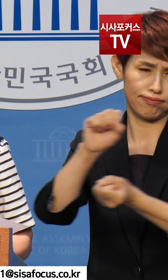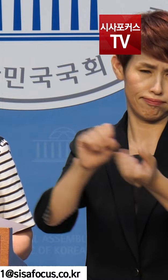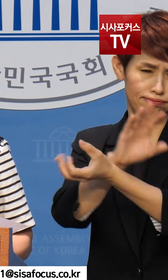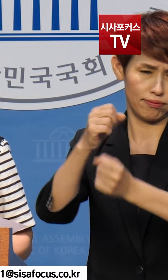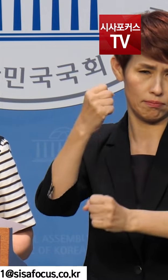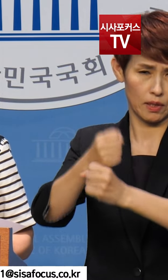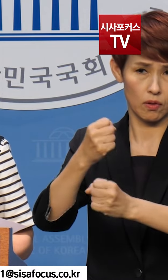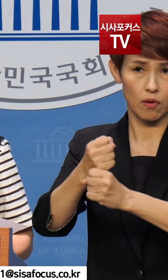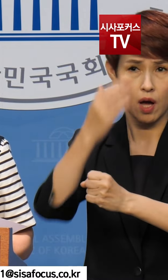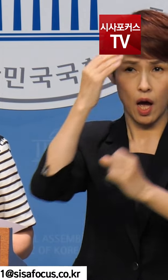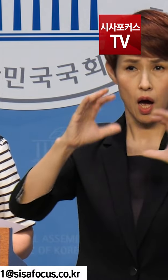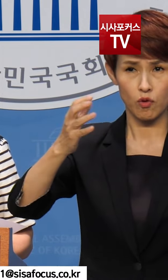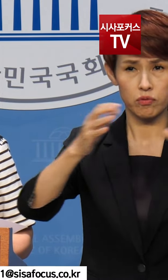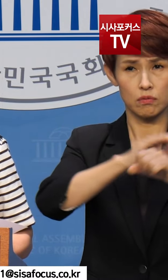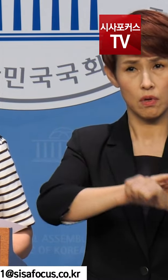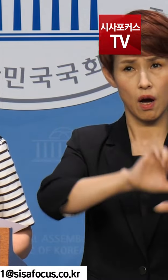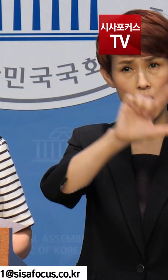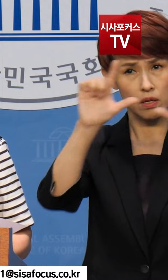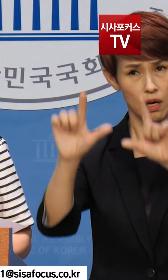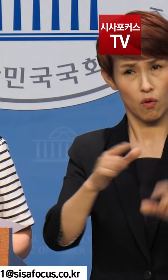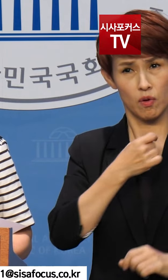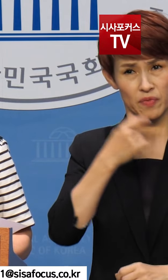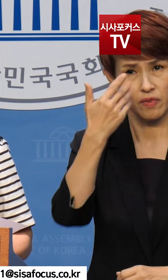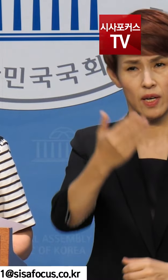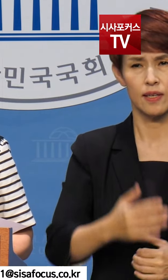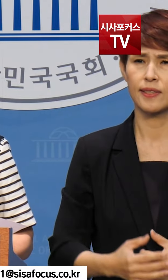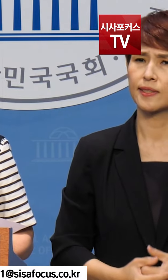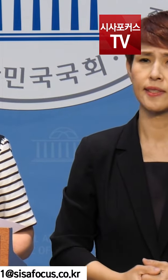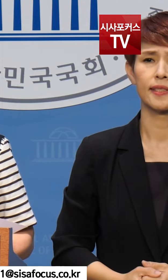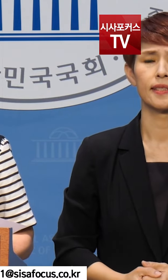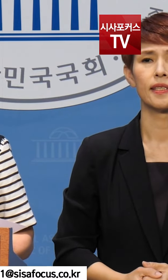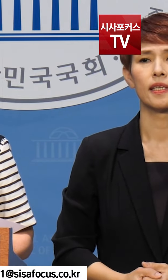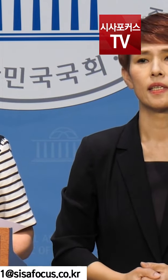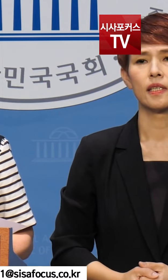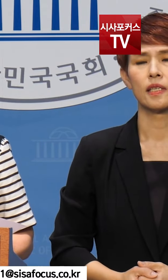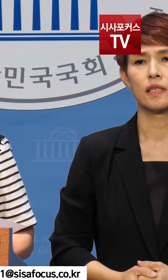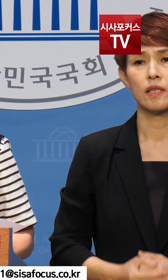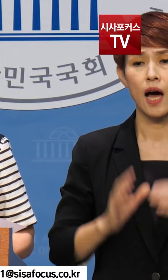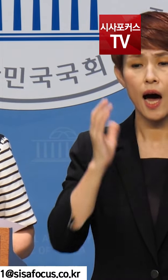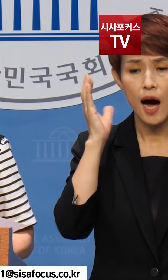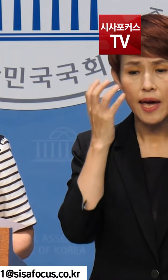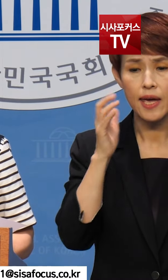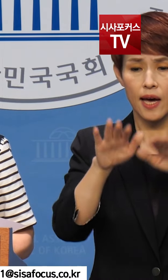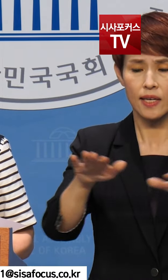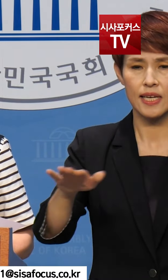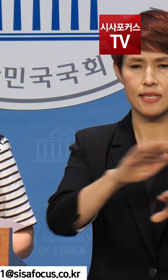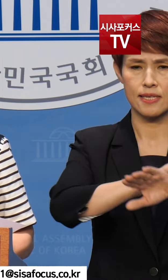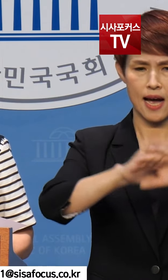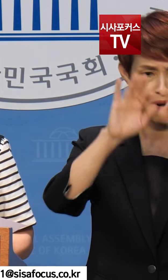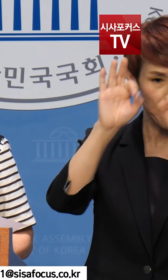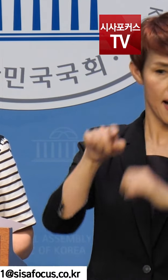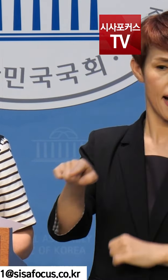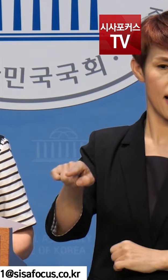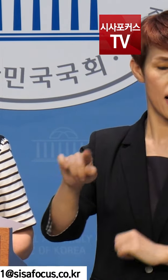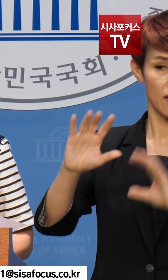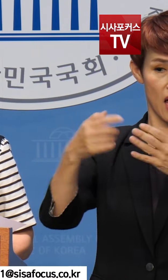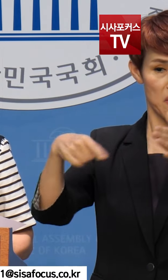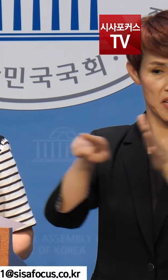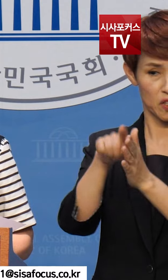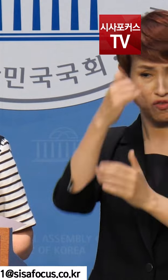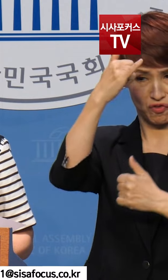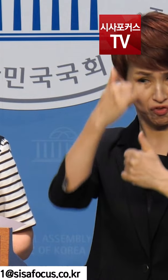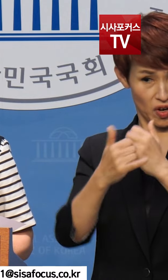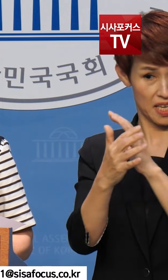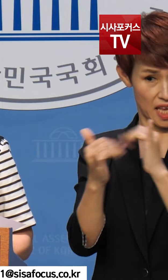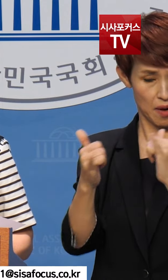이 나라가 잘 되기를 기대하십니까? 우리 아이들에게 잘 봐라 국가를 위해 충성한